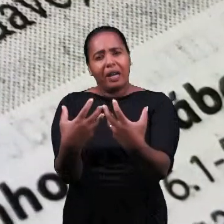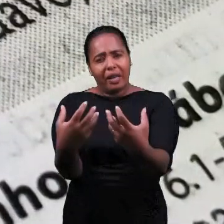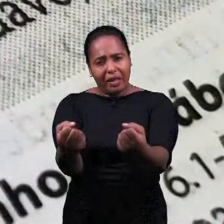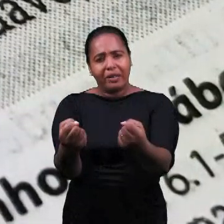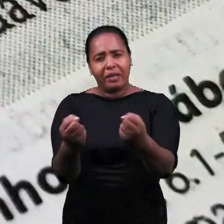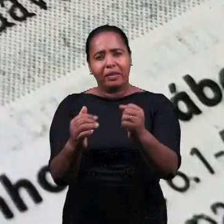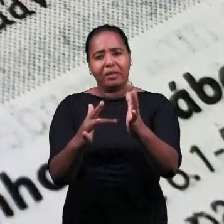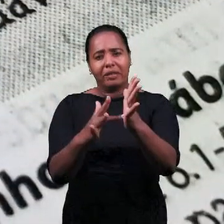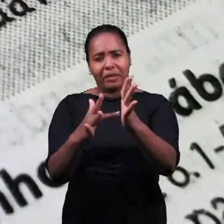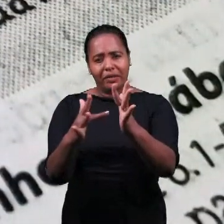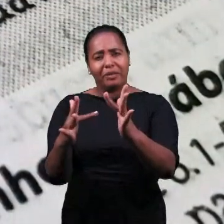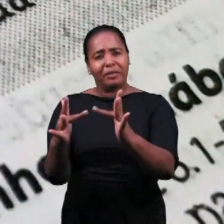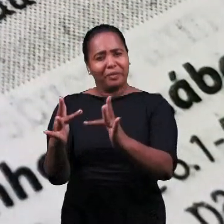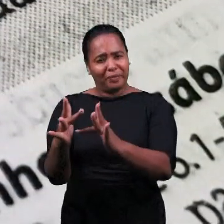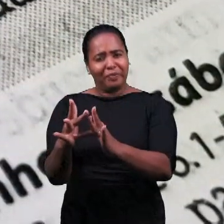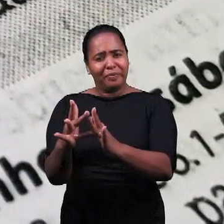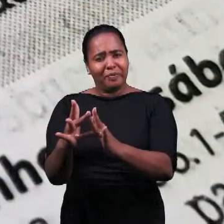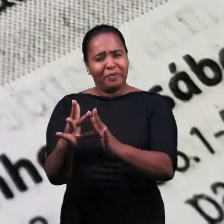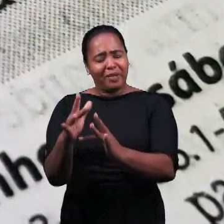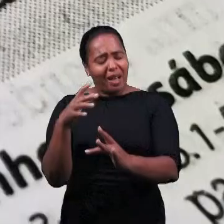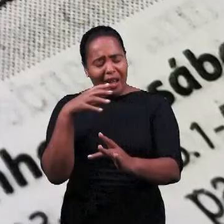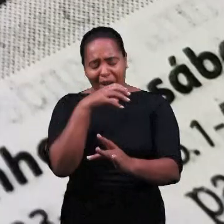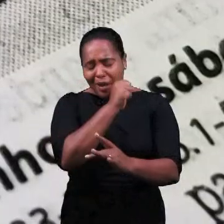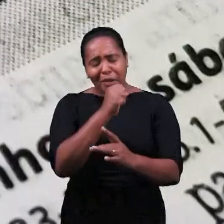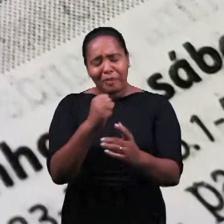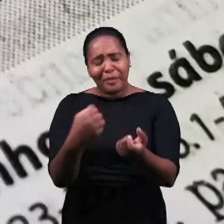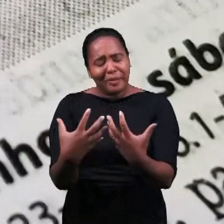спасти нас